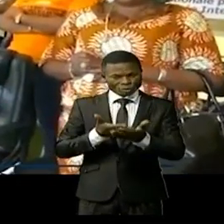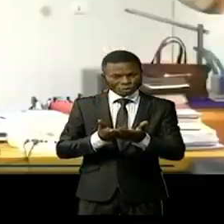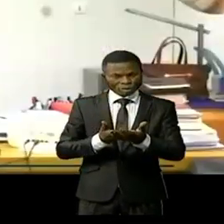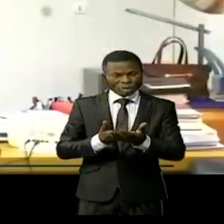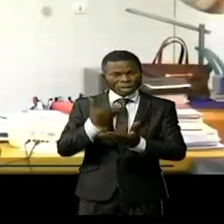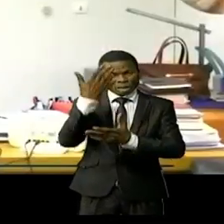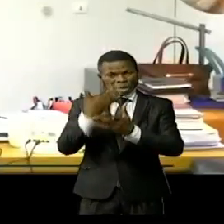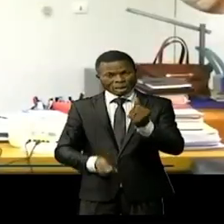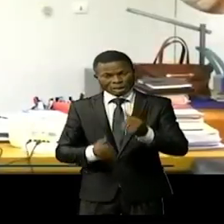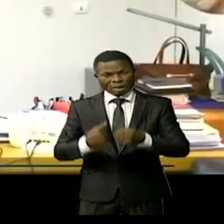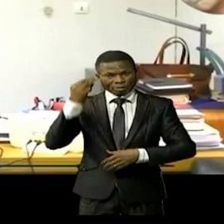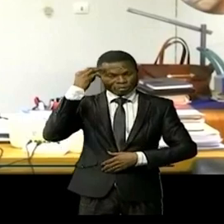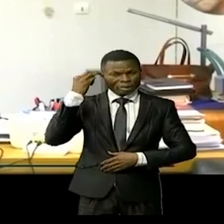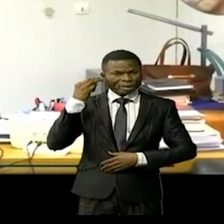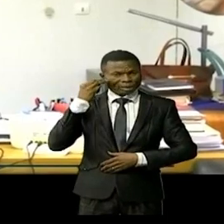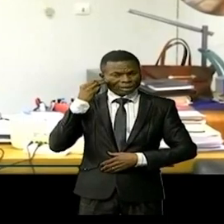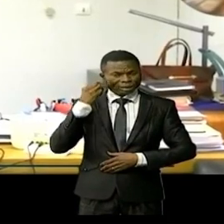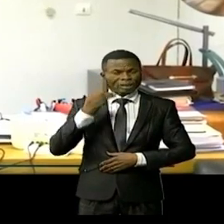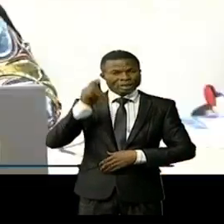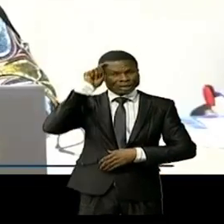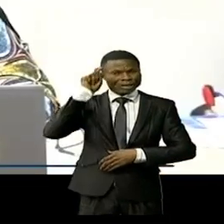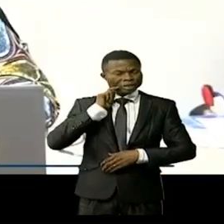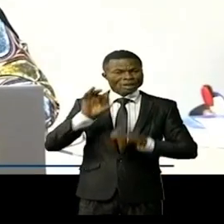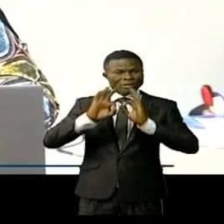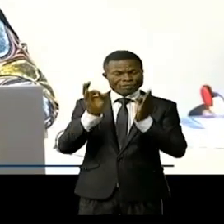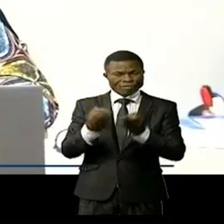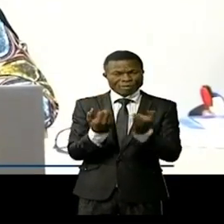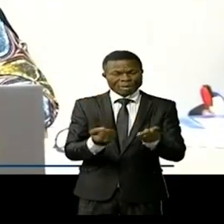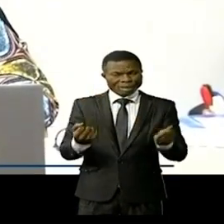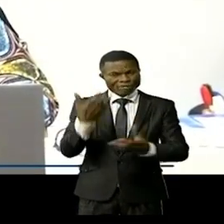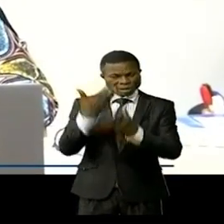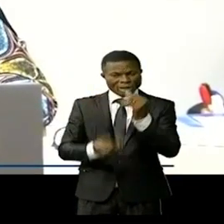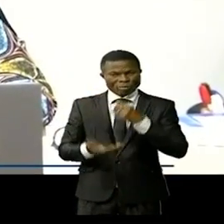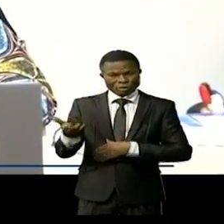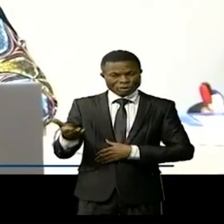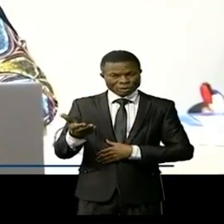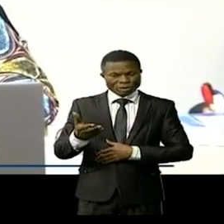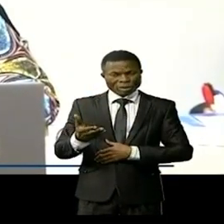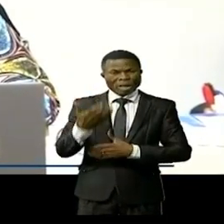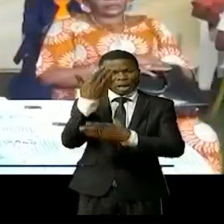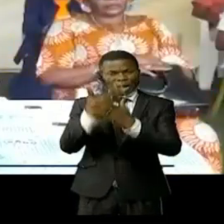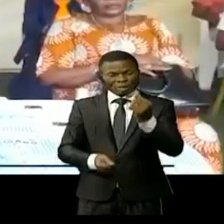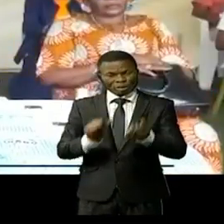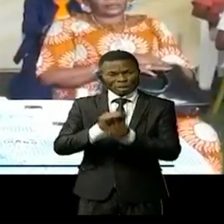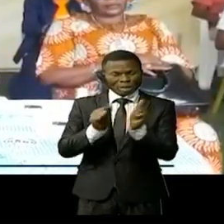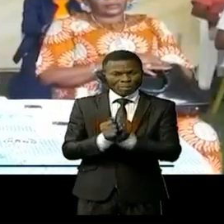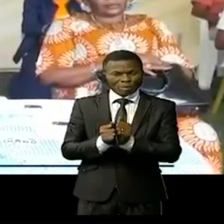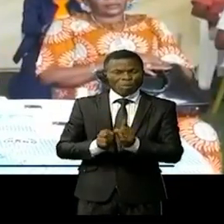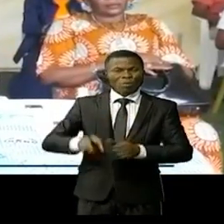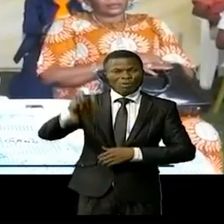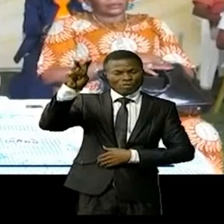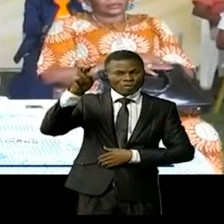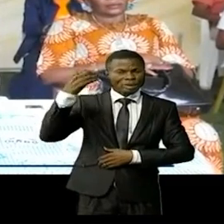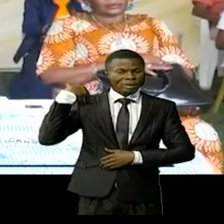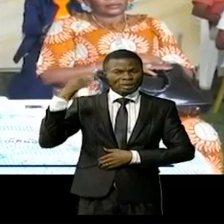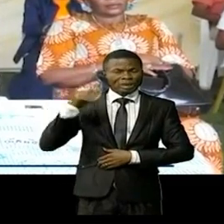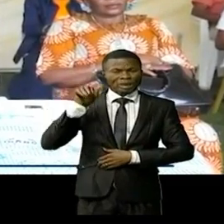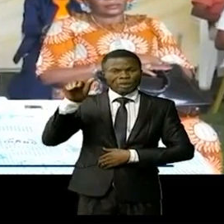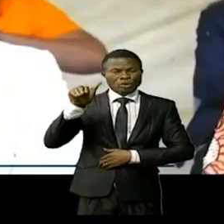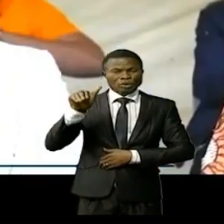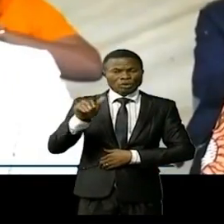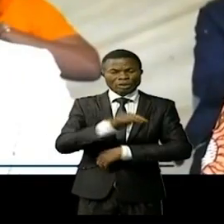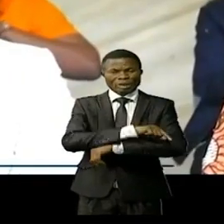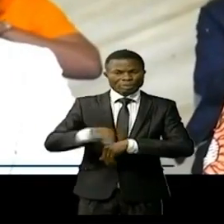'absence de la ministre du genre Enfants et Familles Gisèle Ndaya empêchée pour des raisons d'état c'est son directeur de cabinet